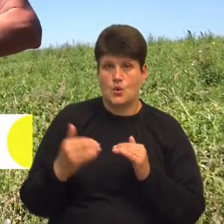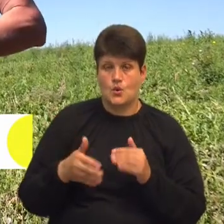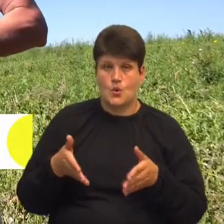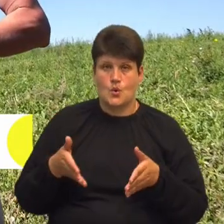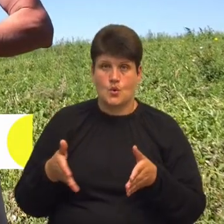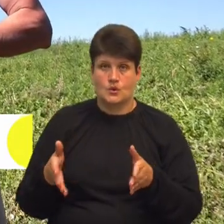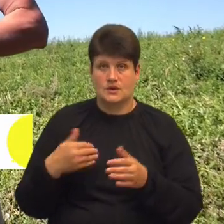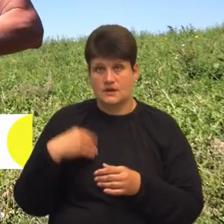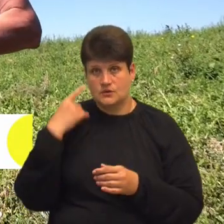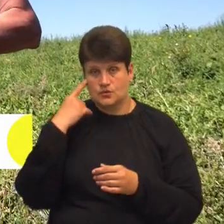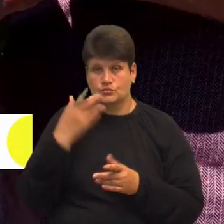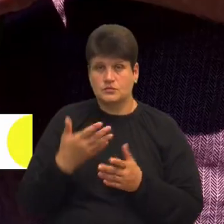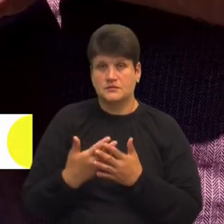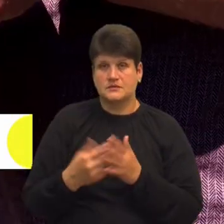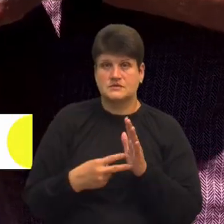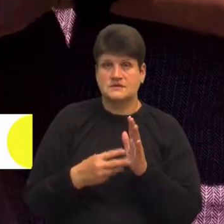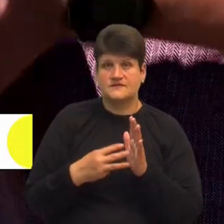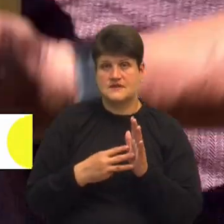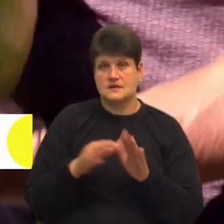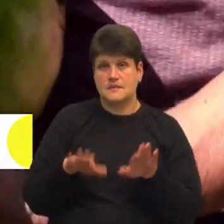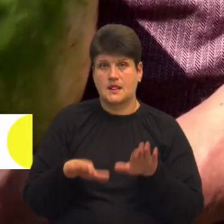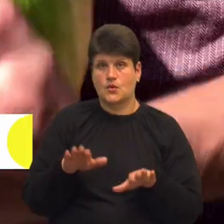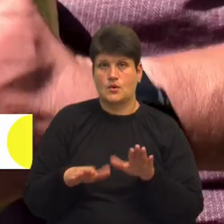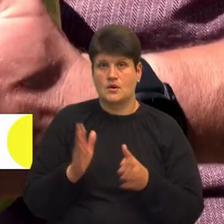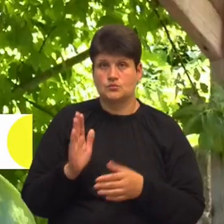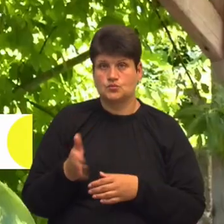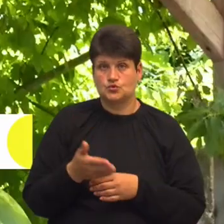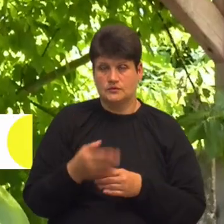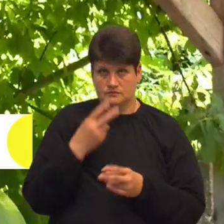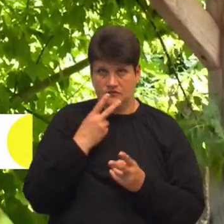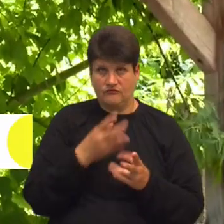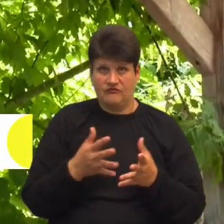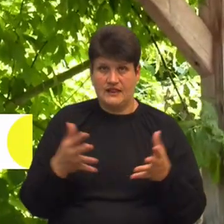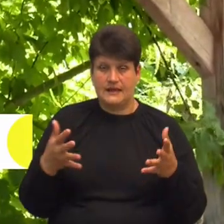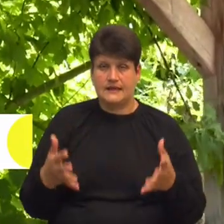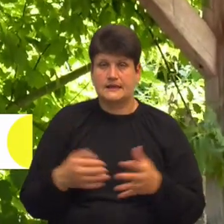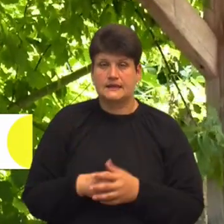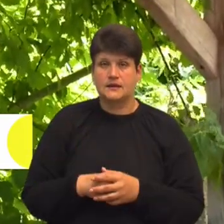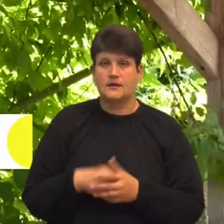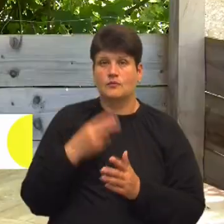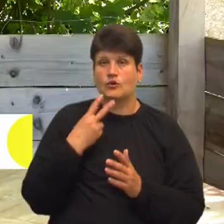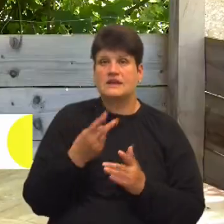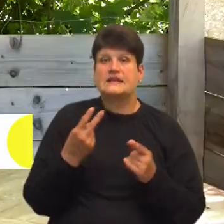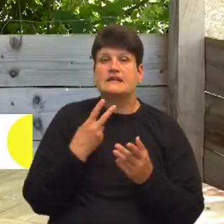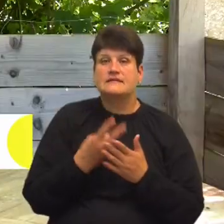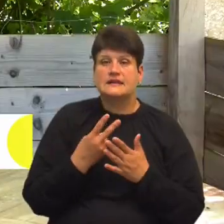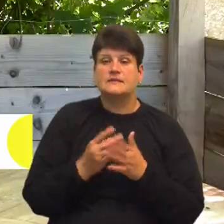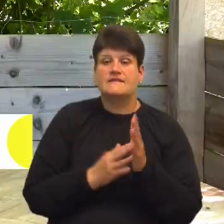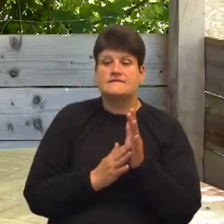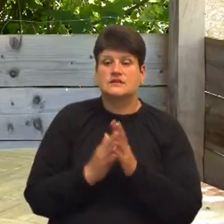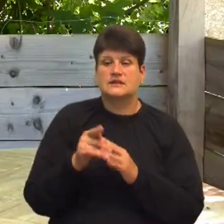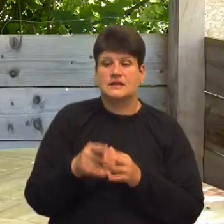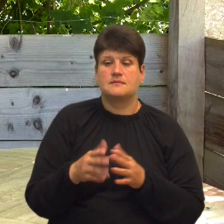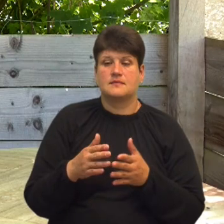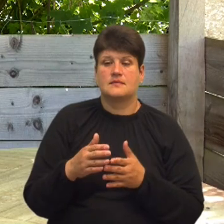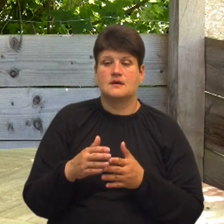думаю, він вважить кілограм 7-8. Це такий досить великий». Роман Шуль показує, який вигляд має вирощений ним кавун в